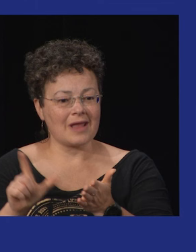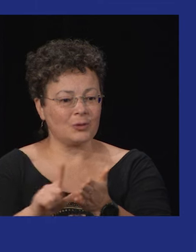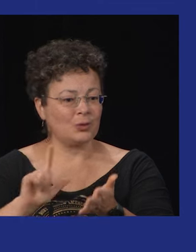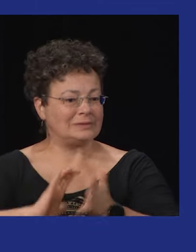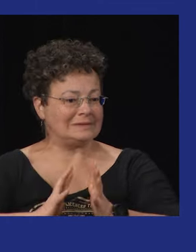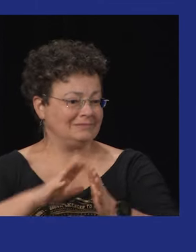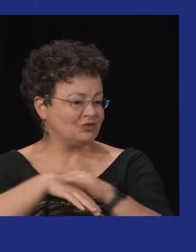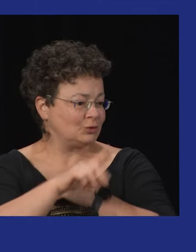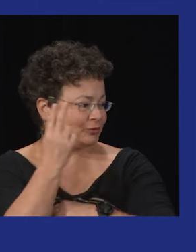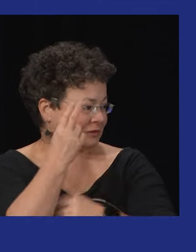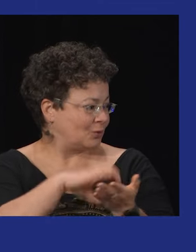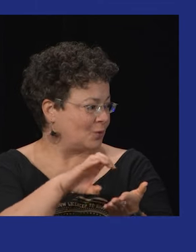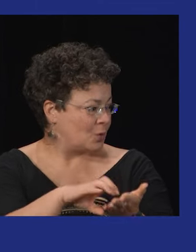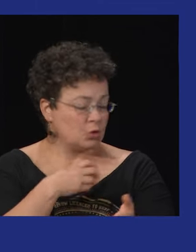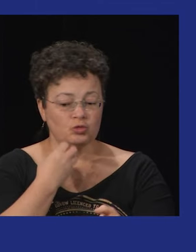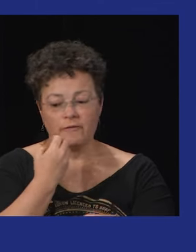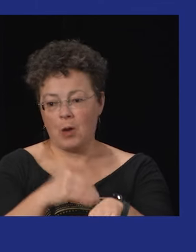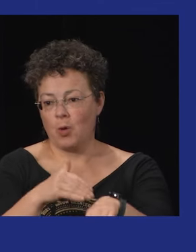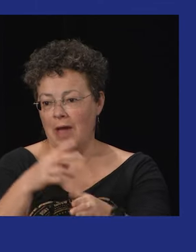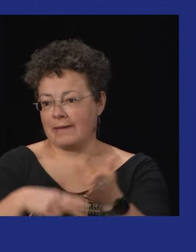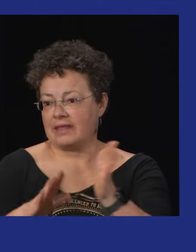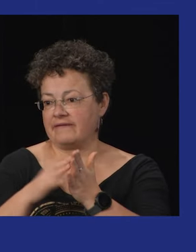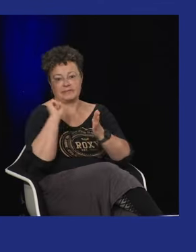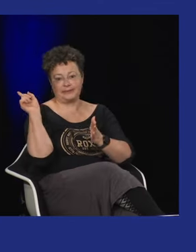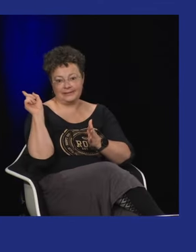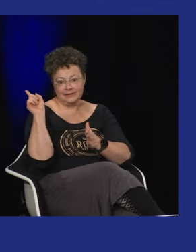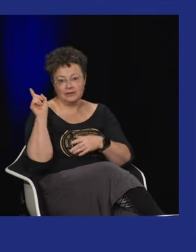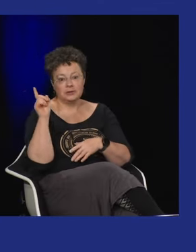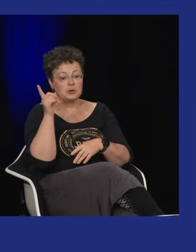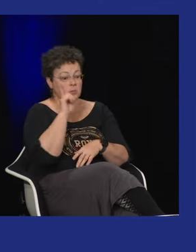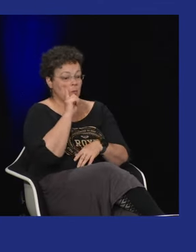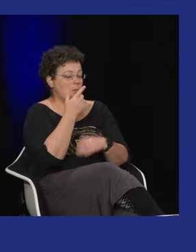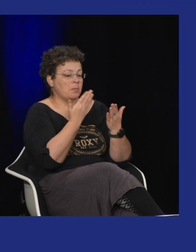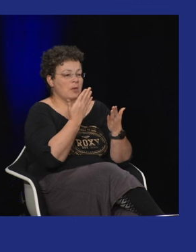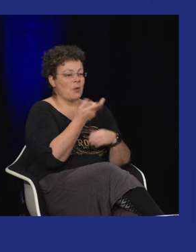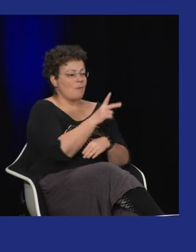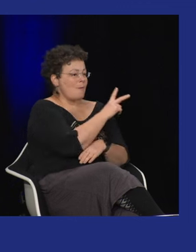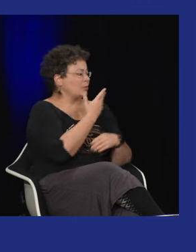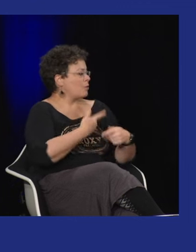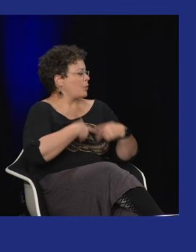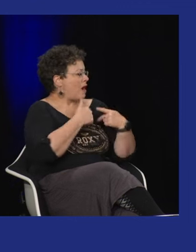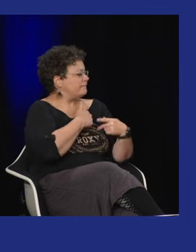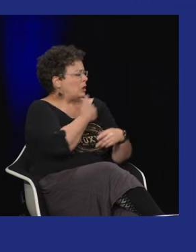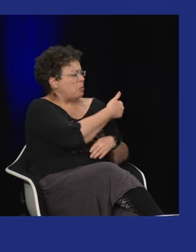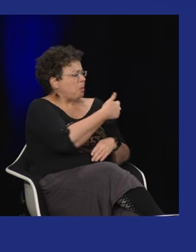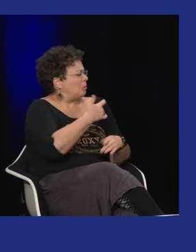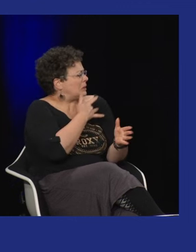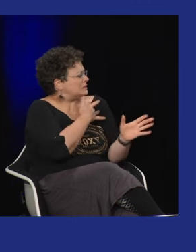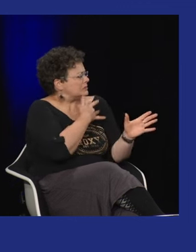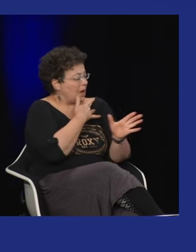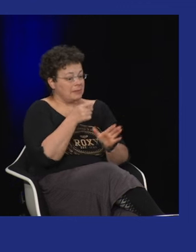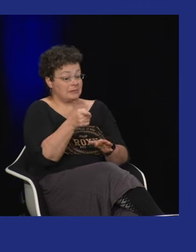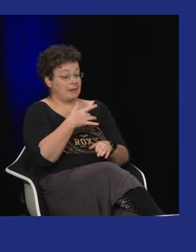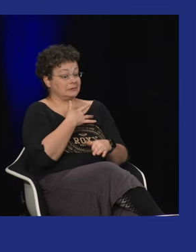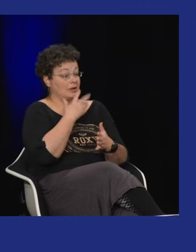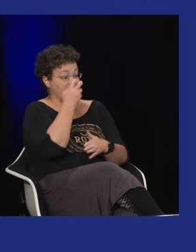alors moi je suis enseignante de littérature à l'université de Toulouse et c'est vrai que je conseille vraiment la lecture de ce livre-là parce